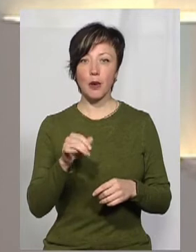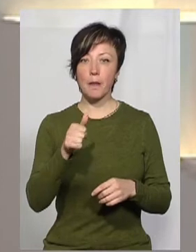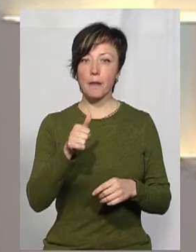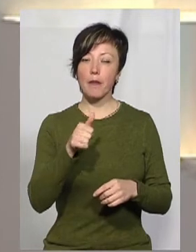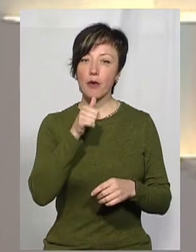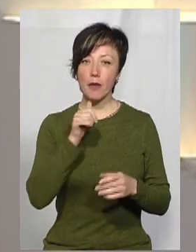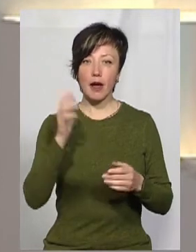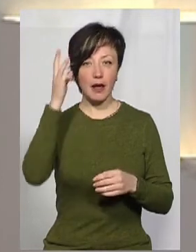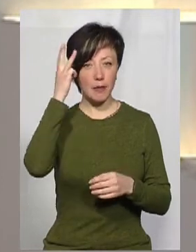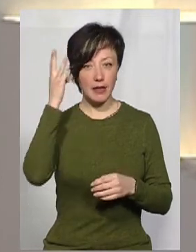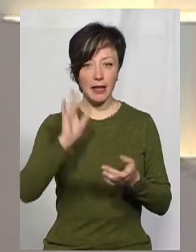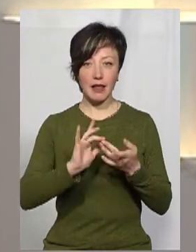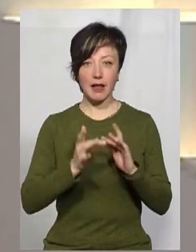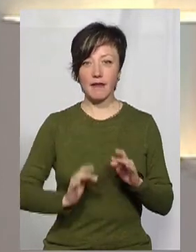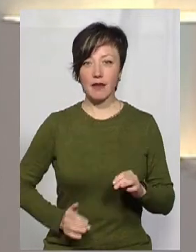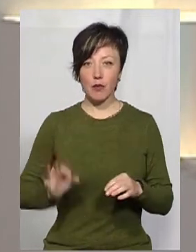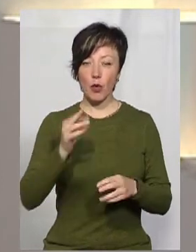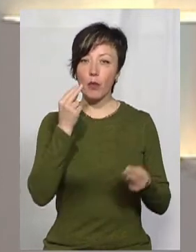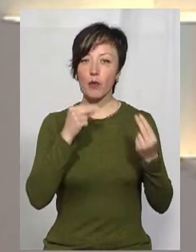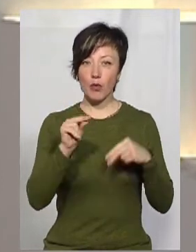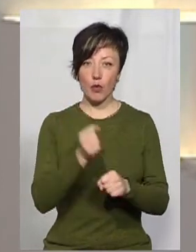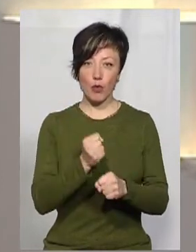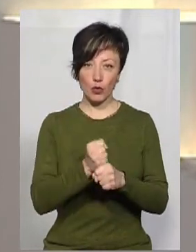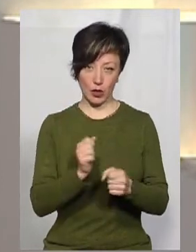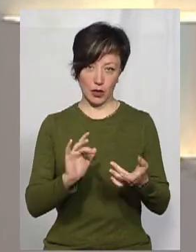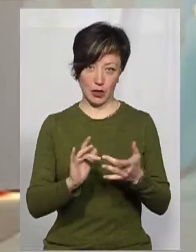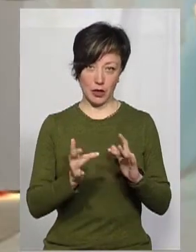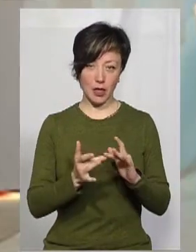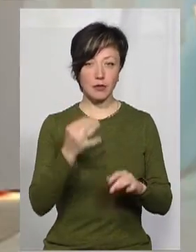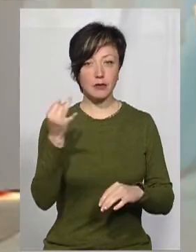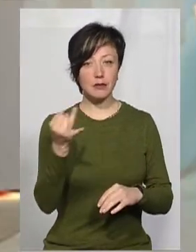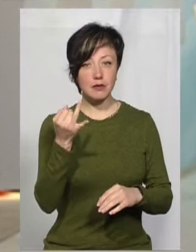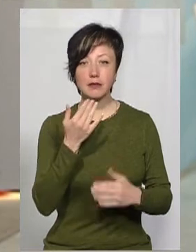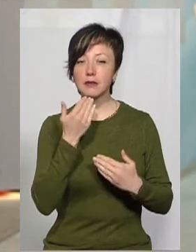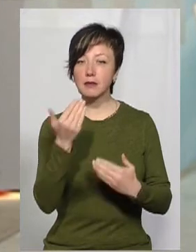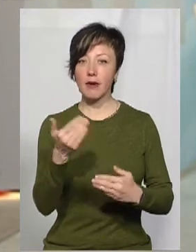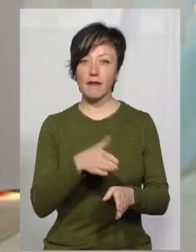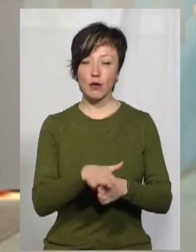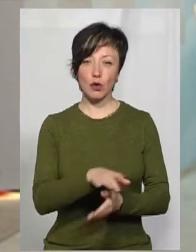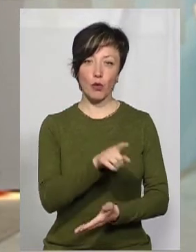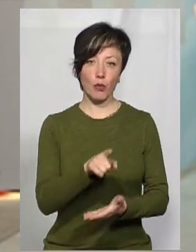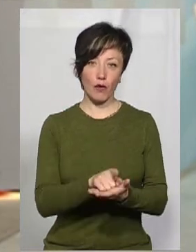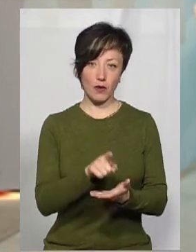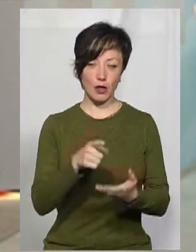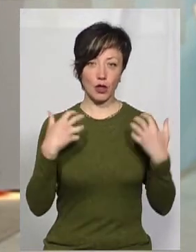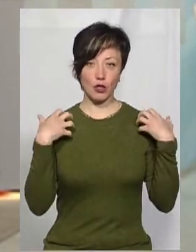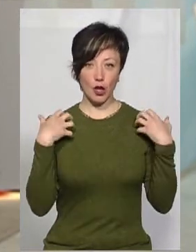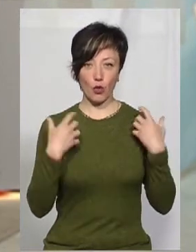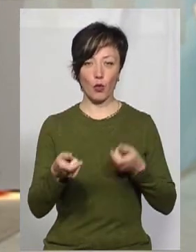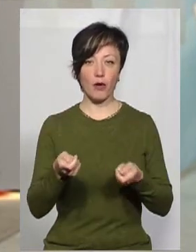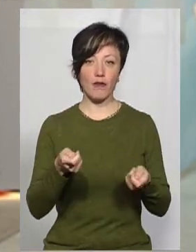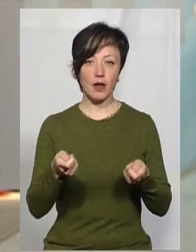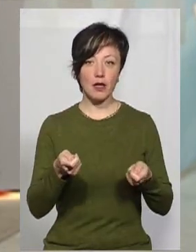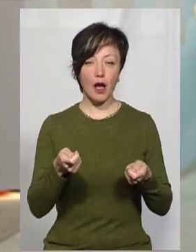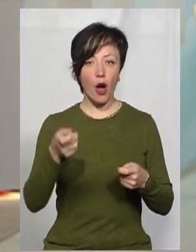-провайдерами хмельницькими стосовно поліпшення роботи інтернету? Я поцікавилась у виконуючої обов'язки начальника